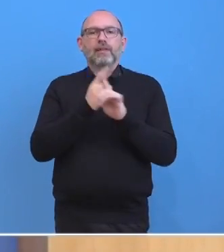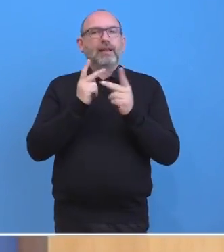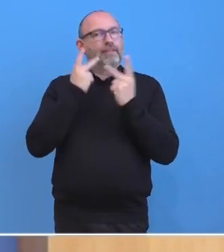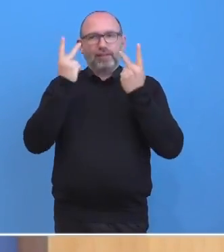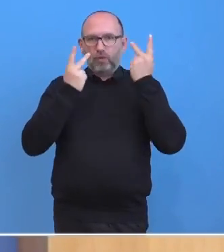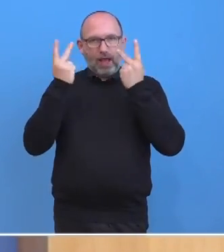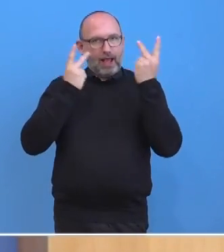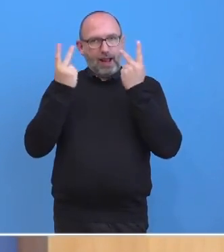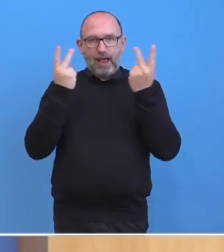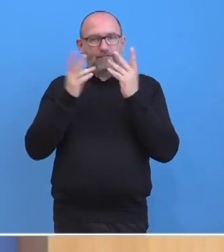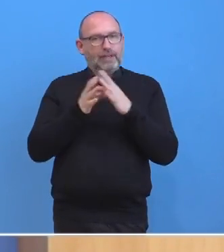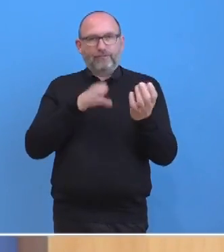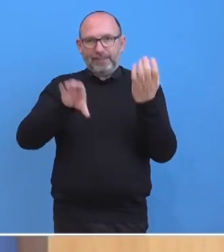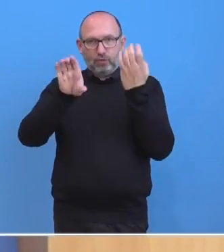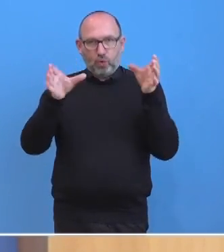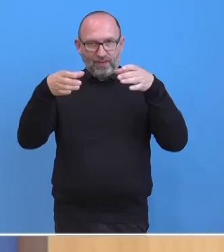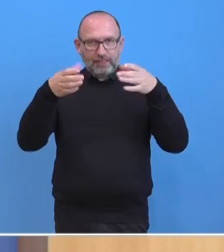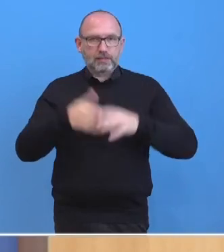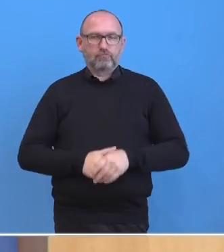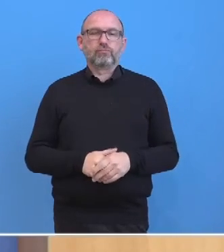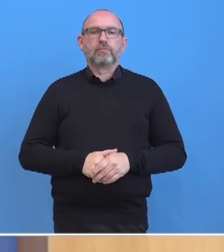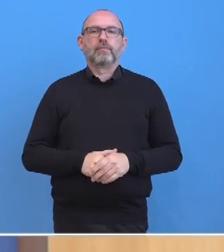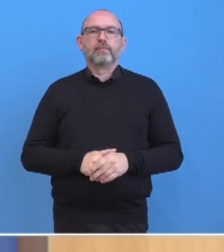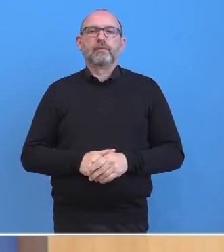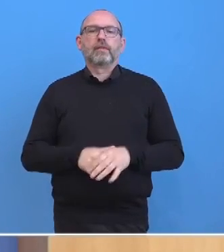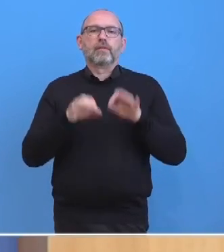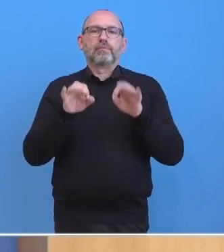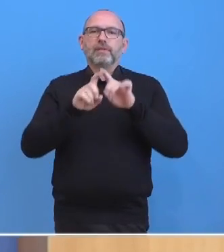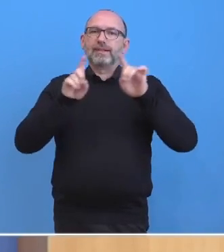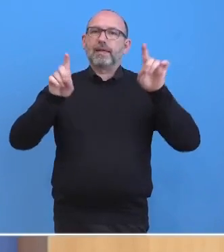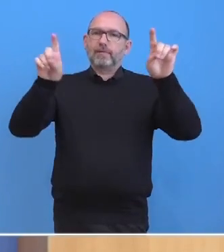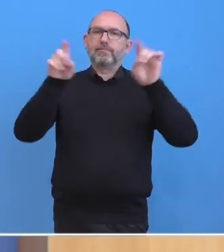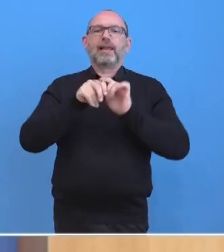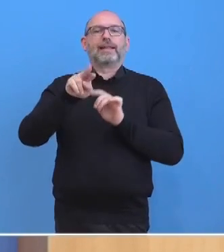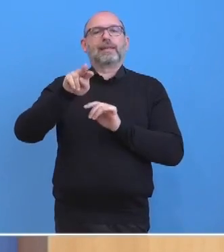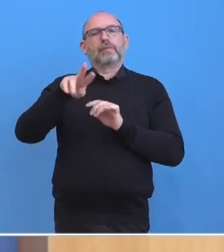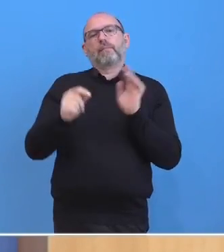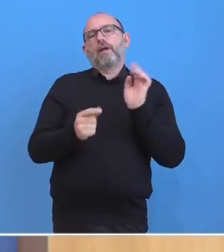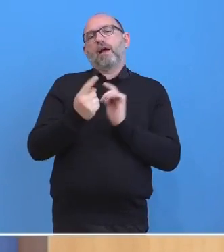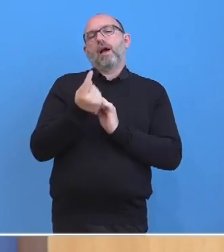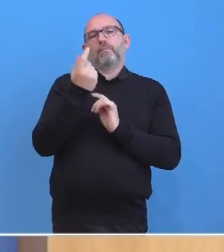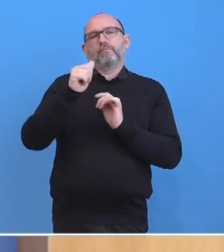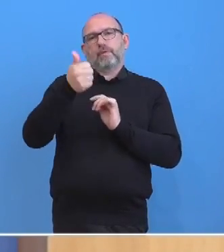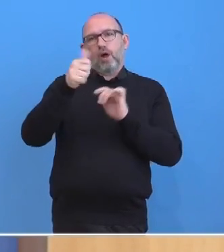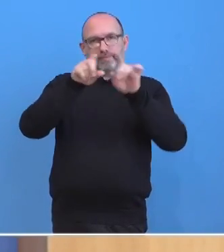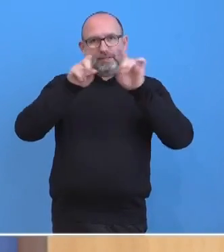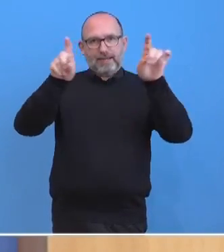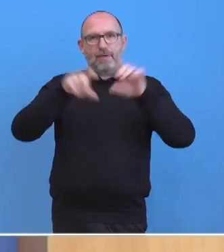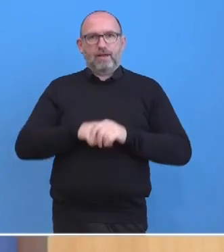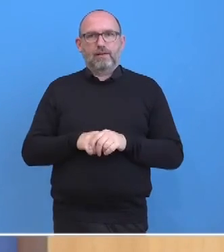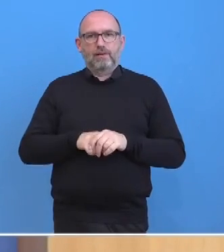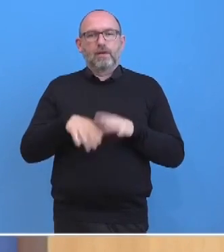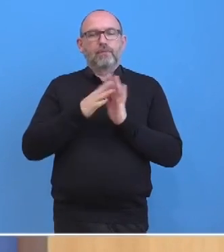Videokonferenzschalte stattfinden. Und das Thema Digitalisierung steht im Mittelpunkt. Denn Digitalisierung und Innovation